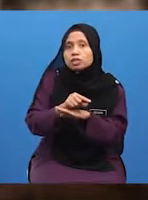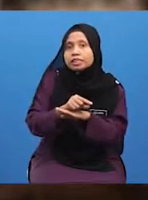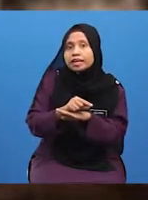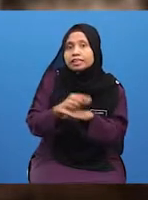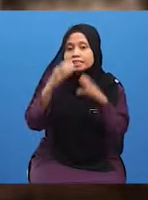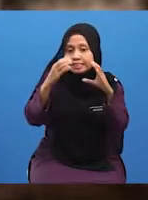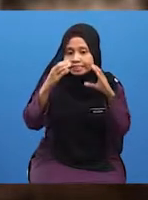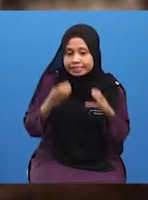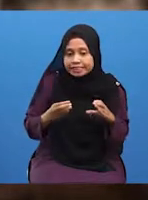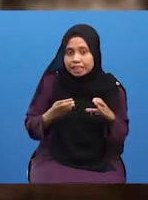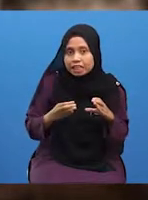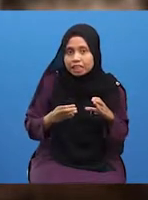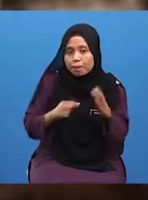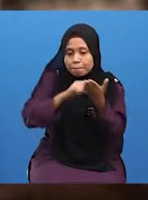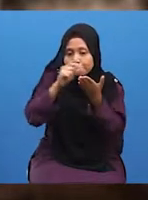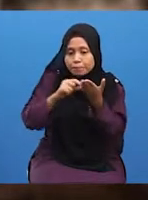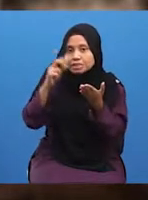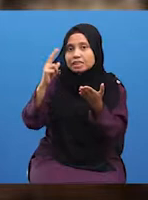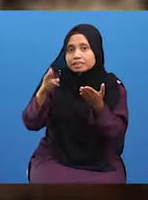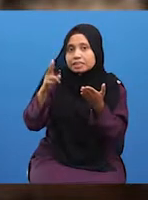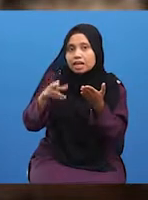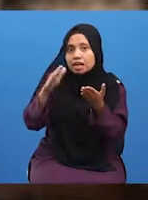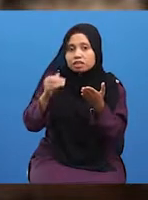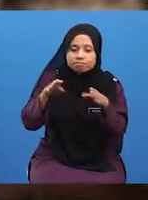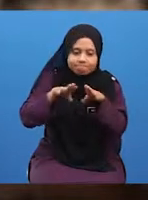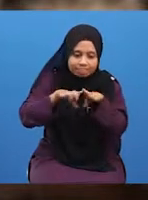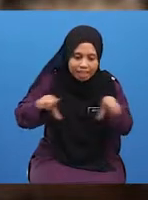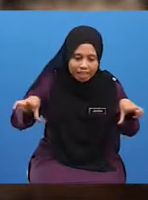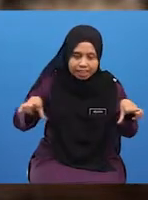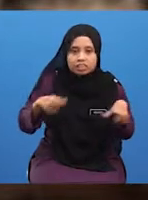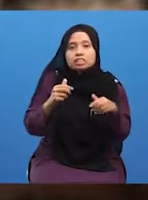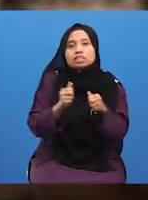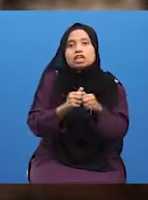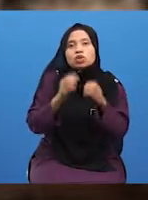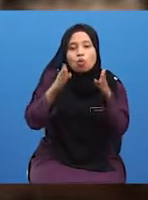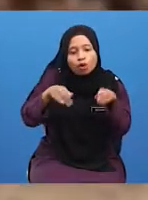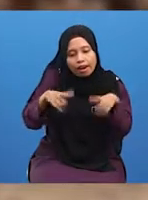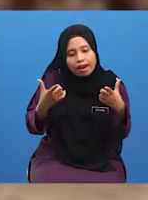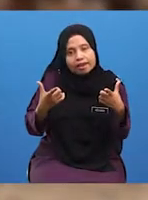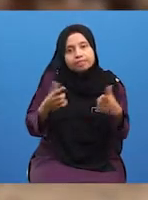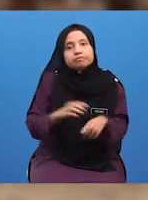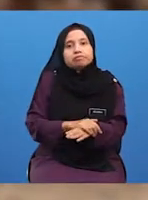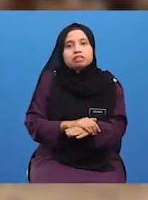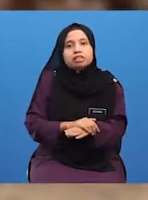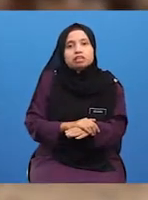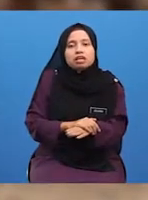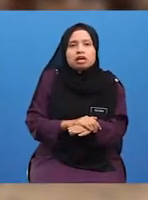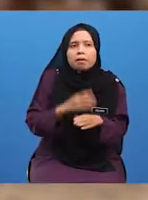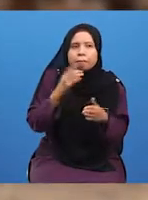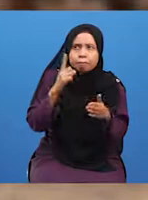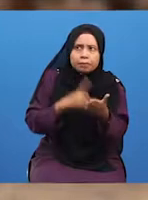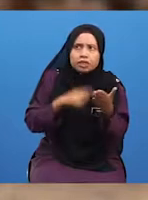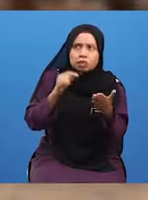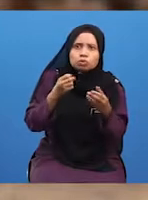teknik penulisan sejarah yang berbeza dengan sejarawan yang lain. Pendekatan yang beliau